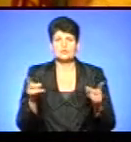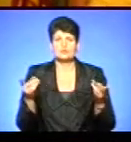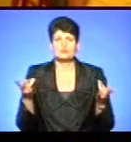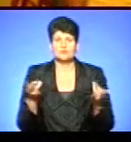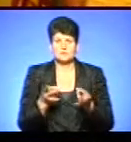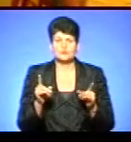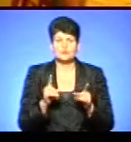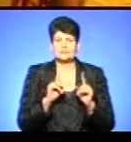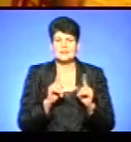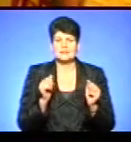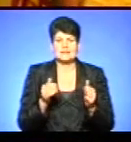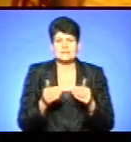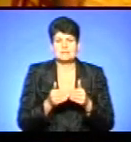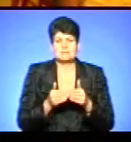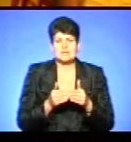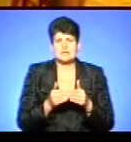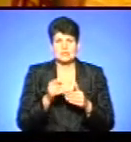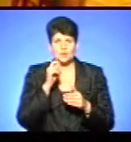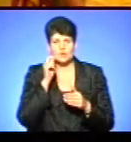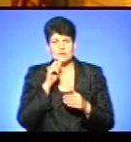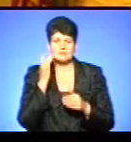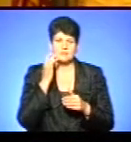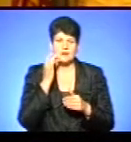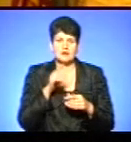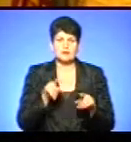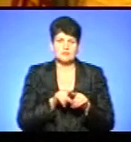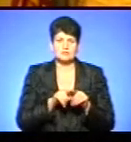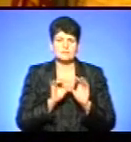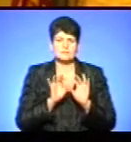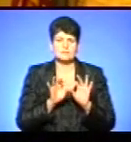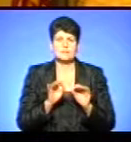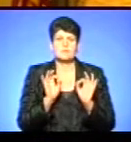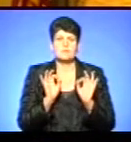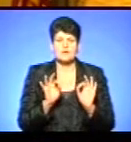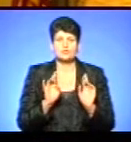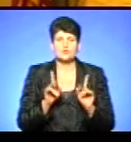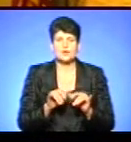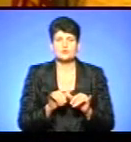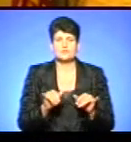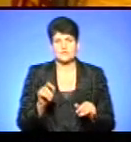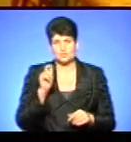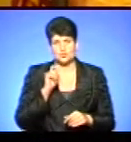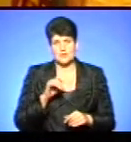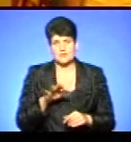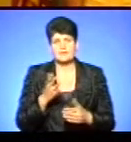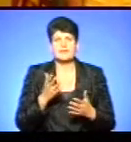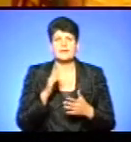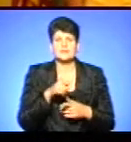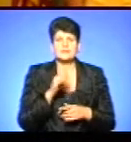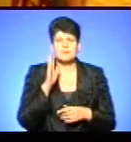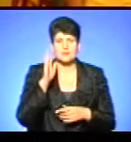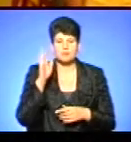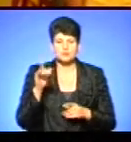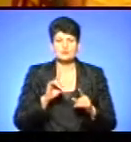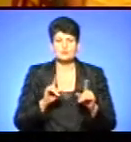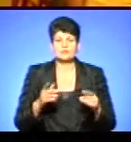щоб не тільки зблизити українців в Американців, а також донести правду про те, як розвивається країна, яке є майбутнє. І особливо